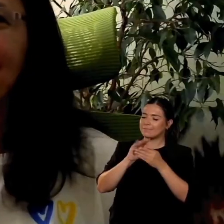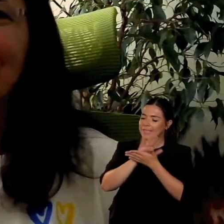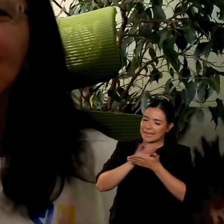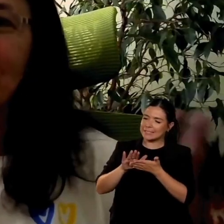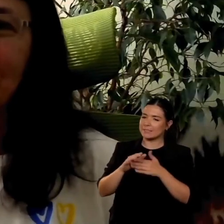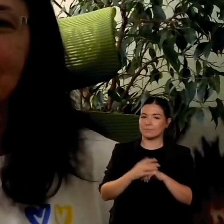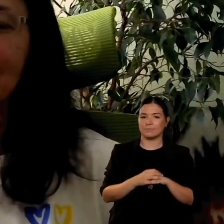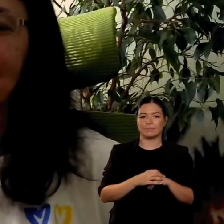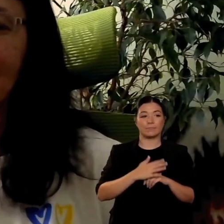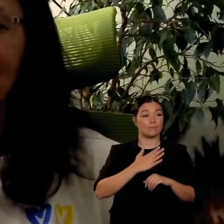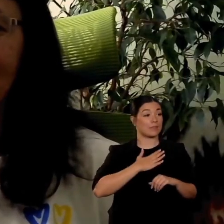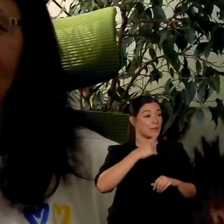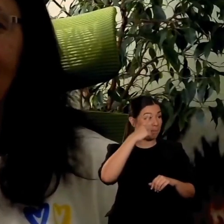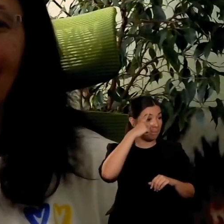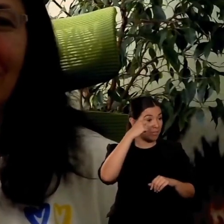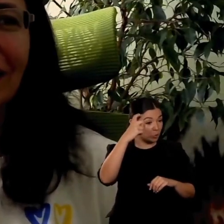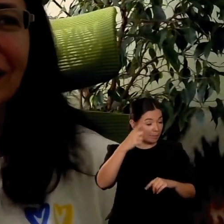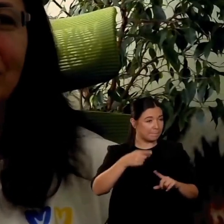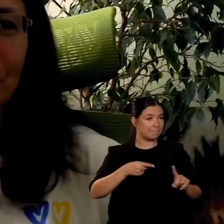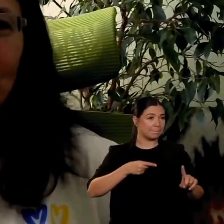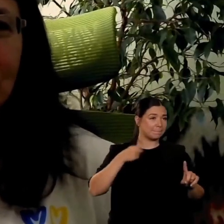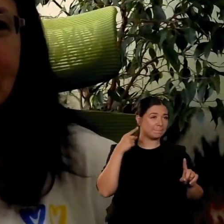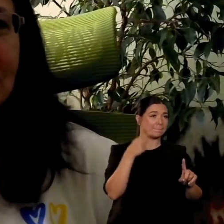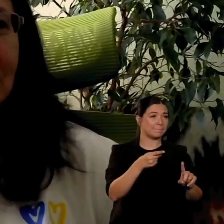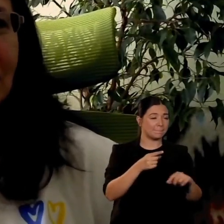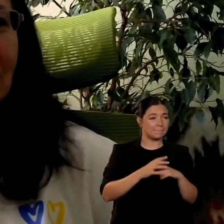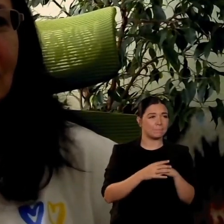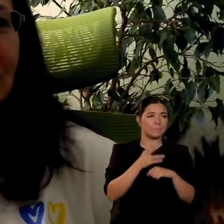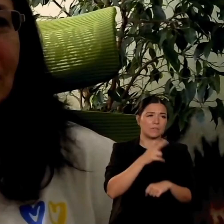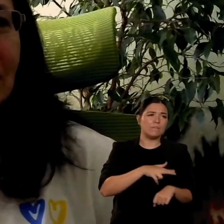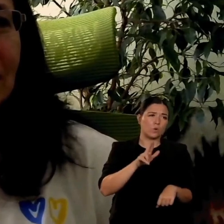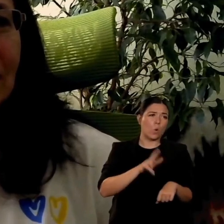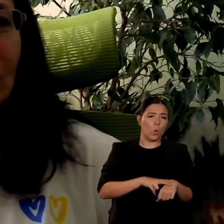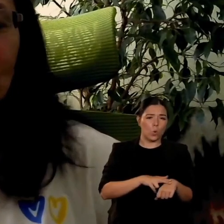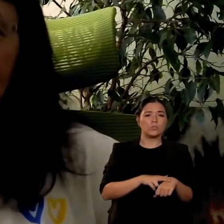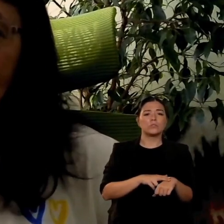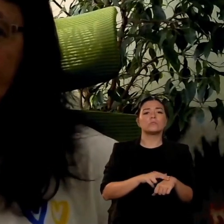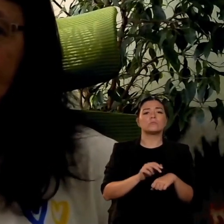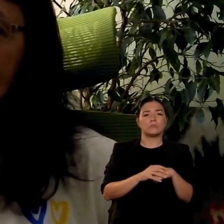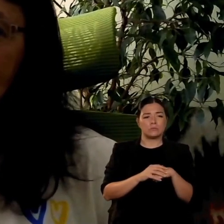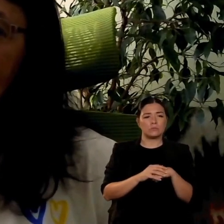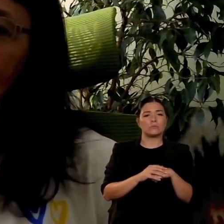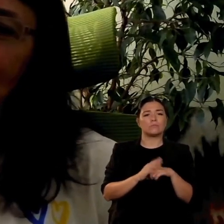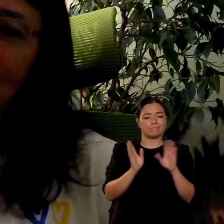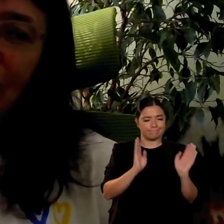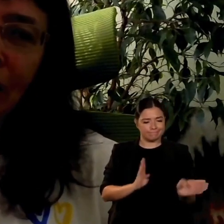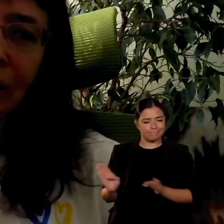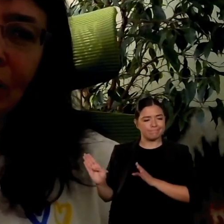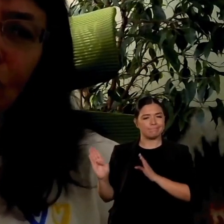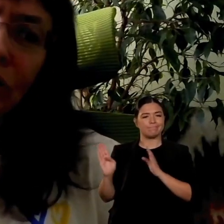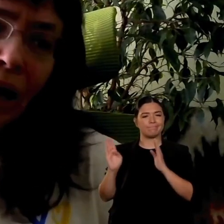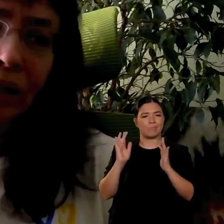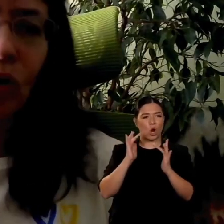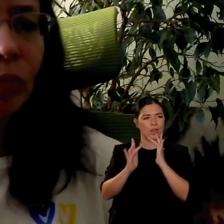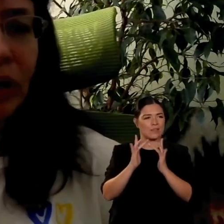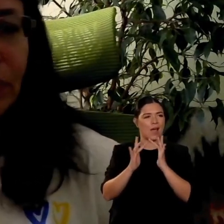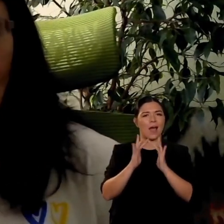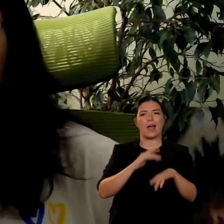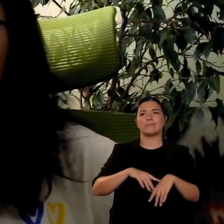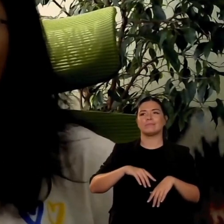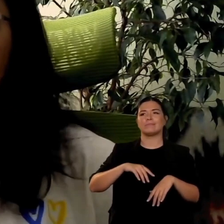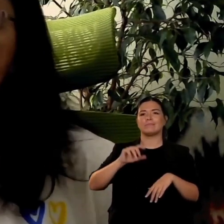o magari presenziale con campamenti per bambini campi per bambini ucraniani e bambine ucraniane